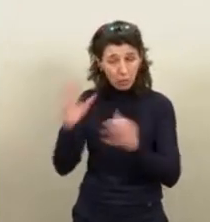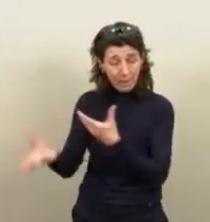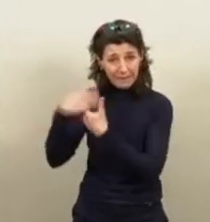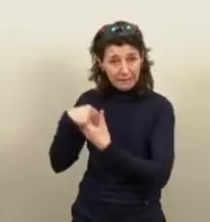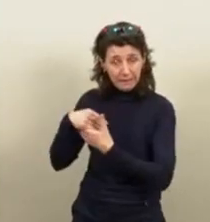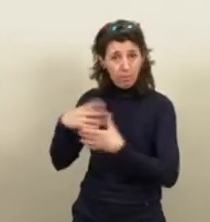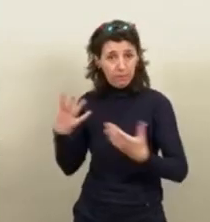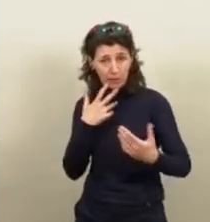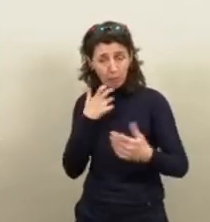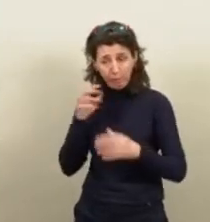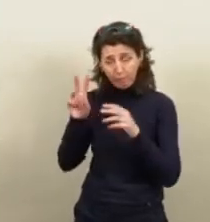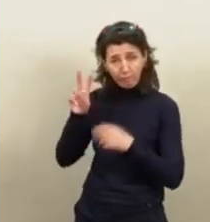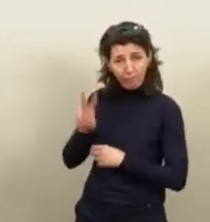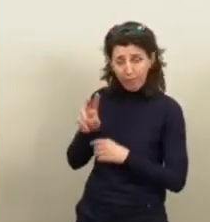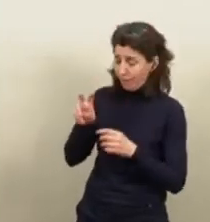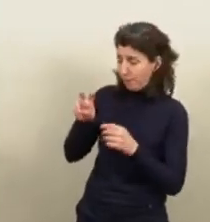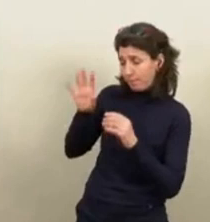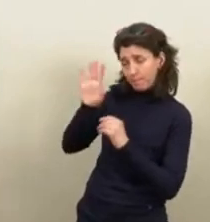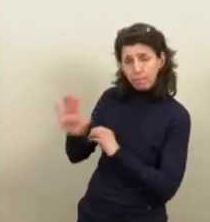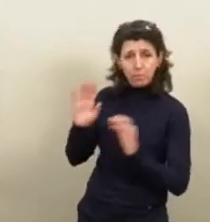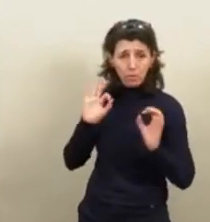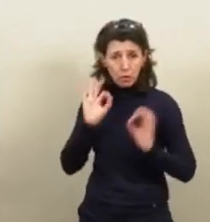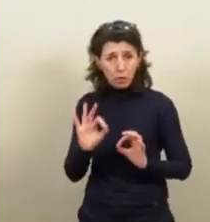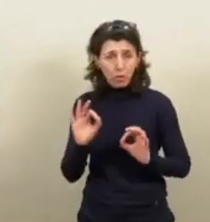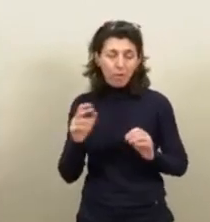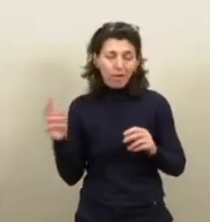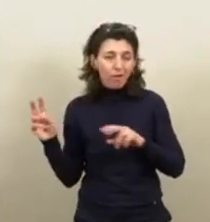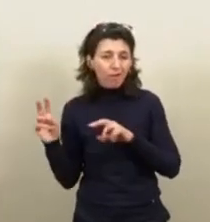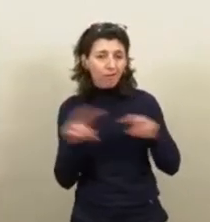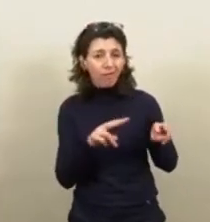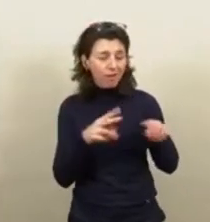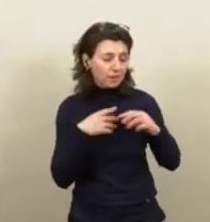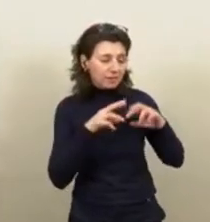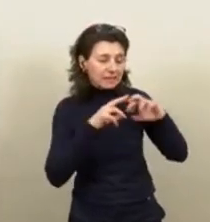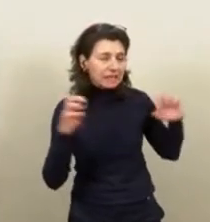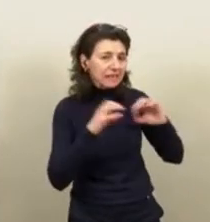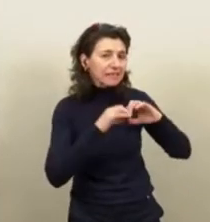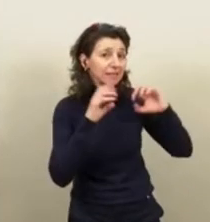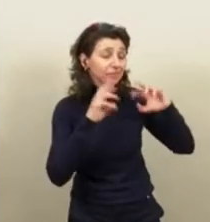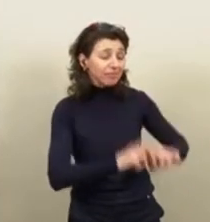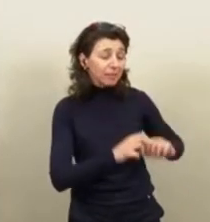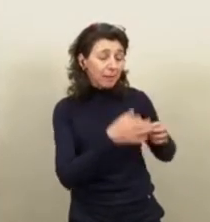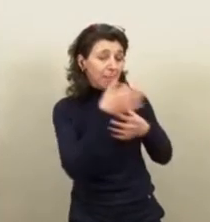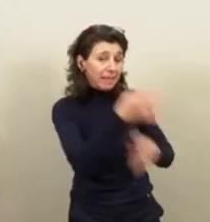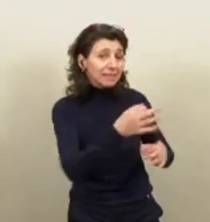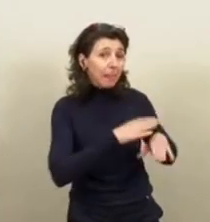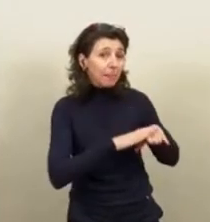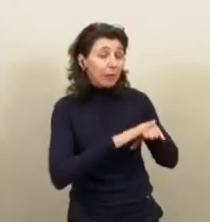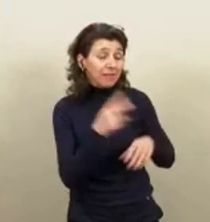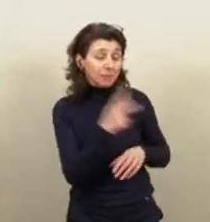regardent de très près le réel des politiques suivies par la métropole et par la ville, et qu